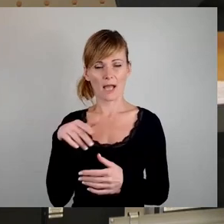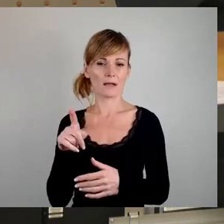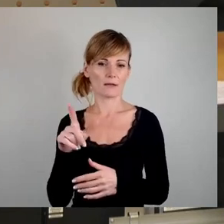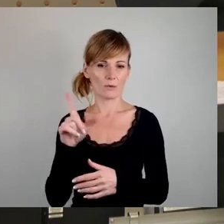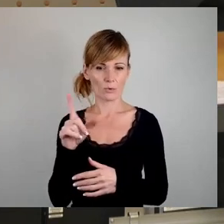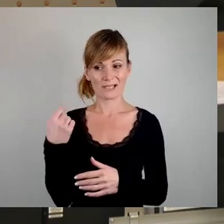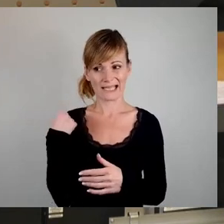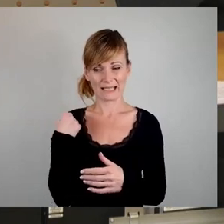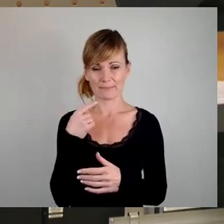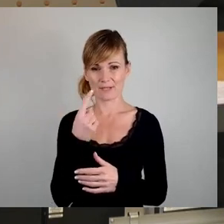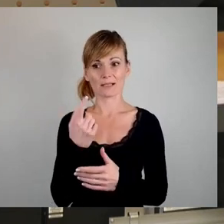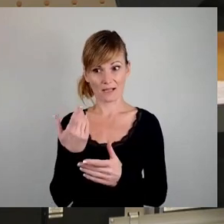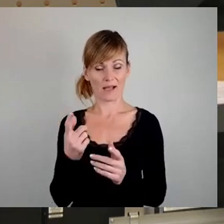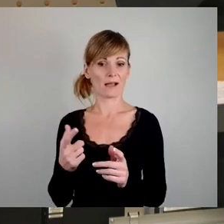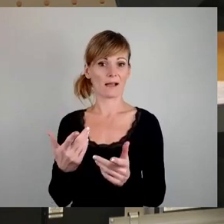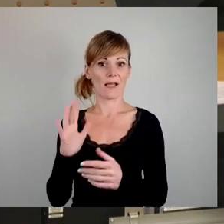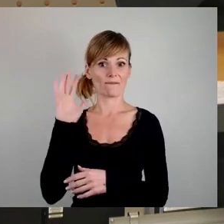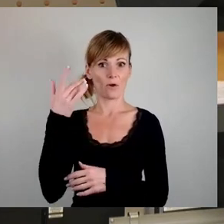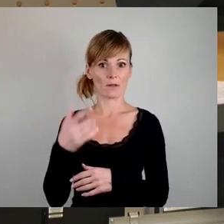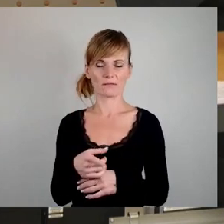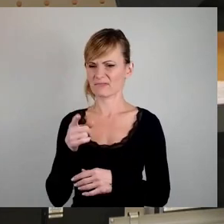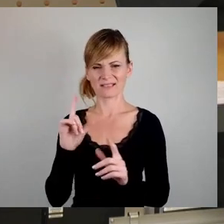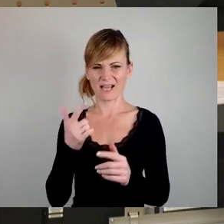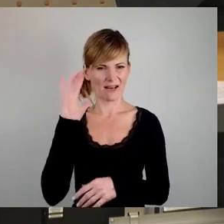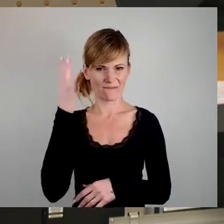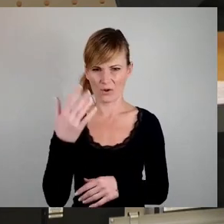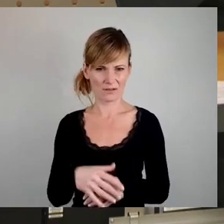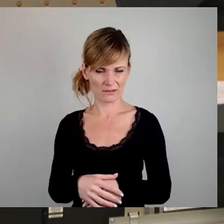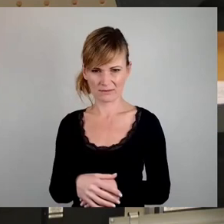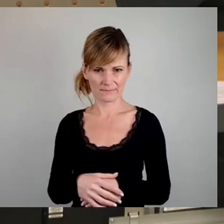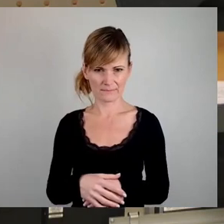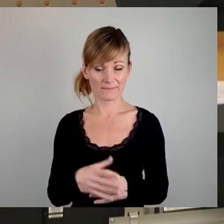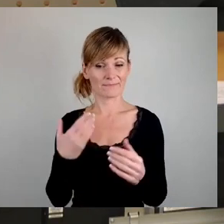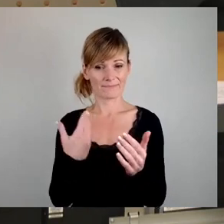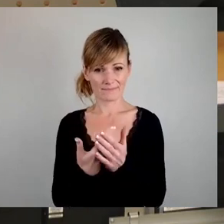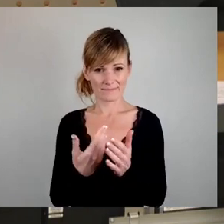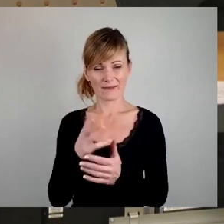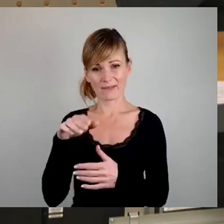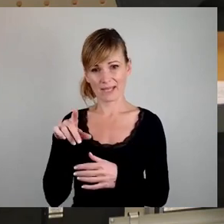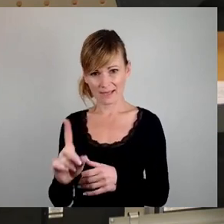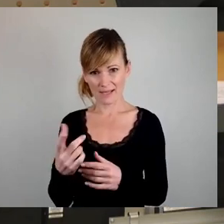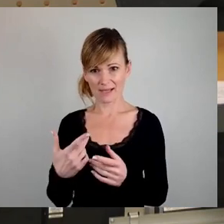wollte, eben kein Erfolg ist, sondern genau das Gegenteil. Diese Ausprägung der WED ist gescheitert.